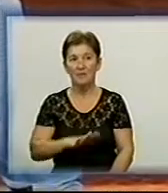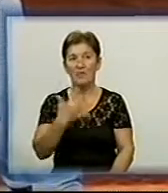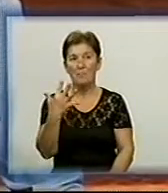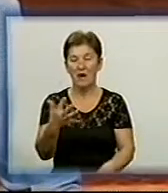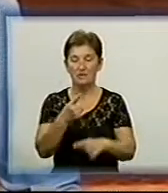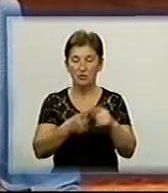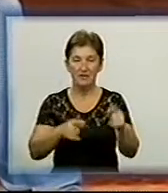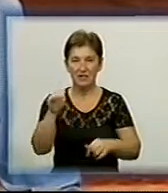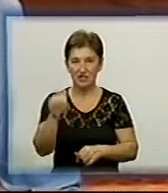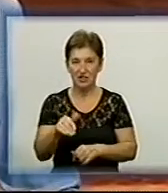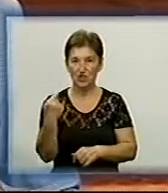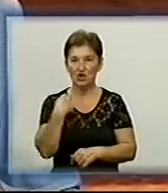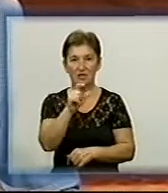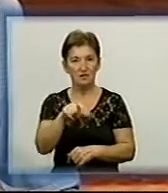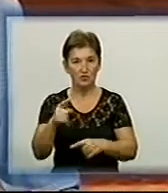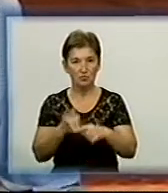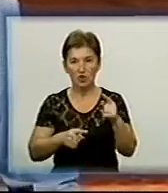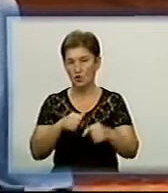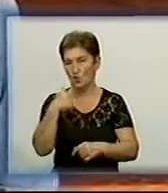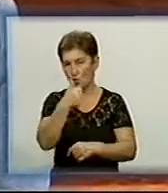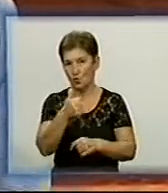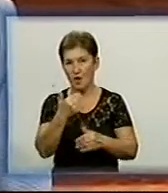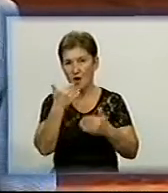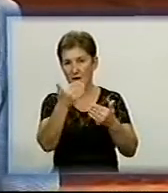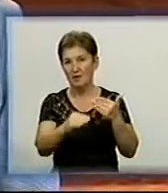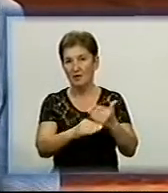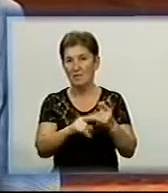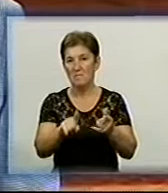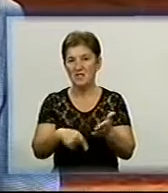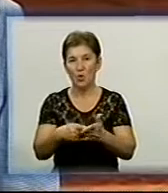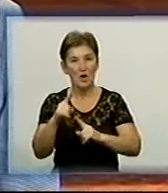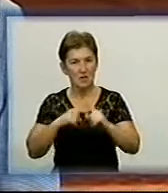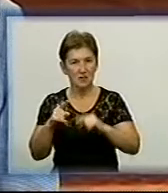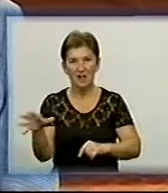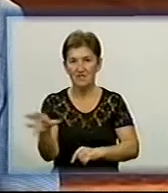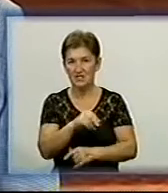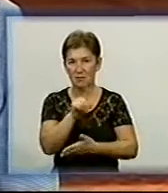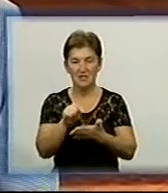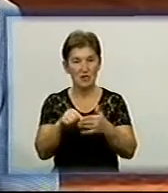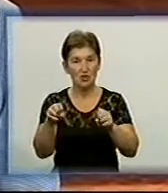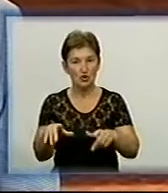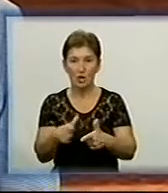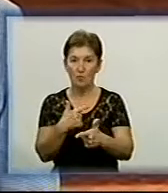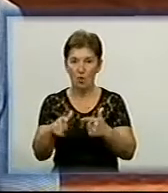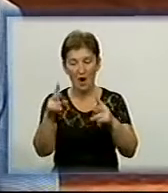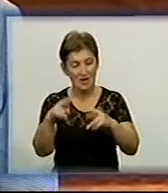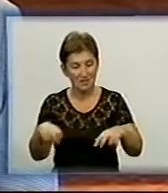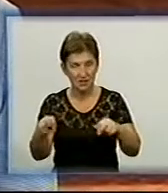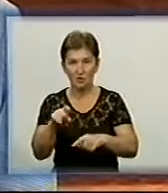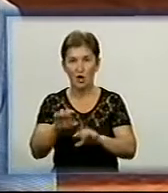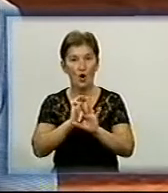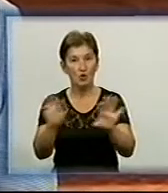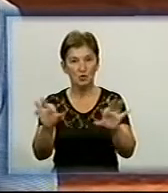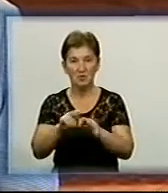тисяч кіровограців з початку року звернулися по допомогу до міської ради Майже всі питання вже вирішено або розглянено Про це розповіла